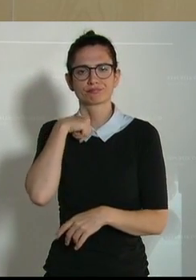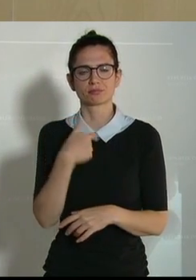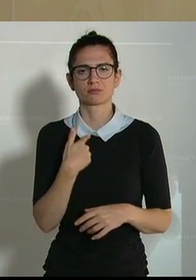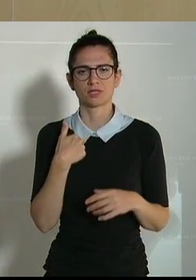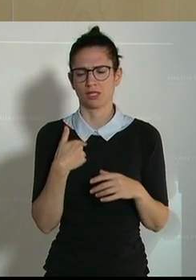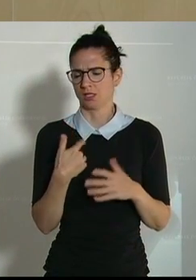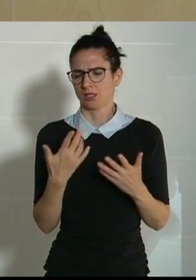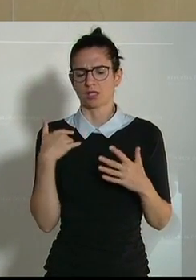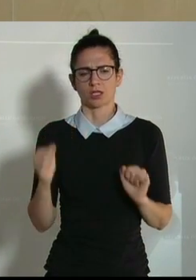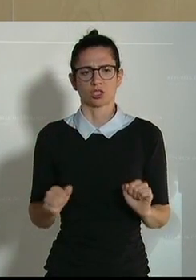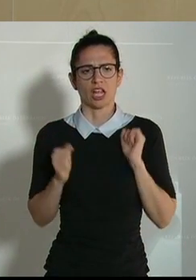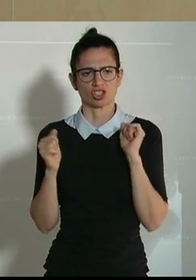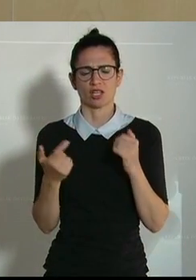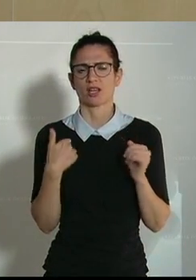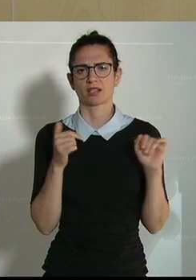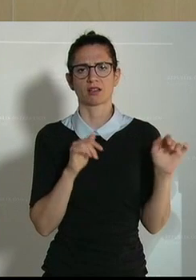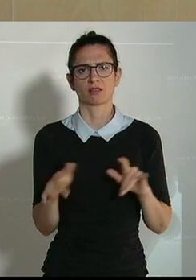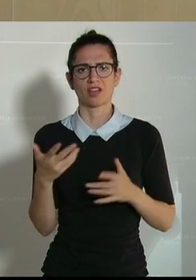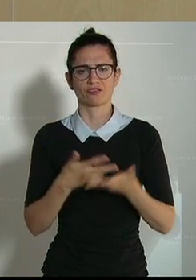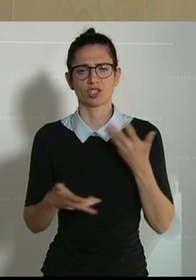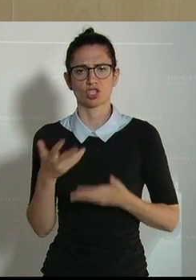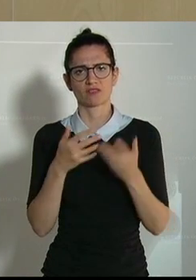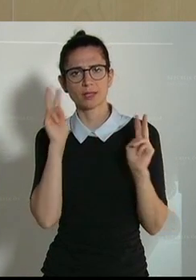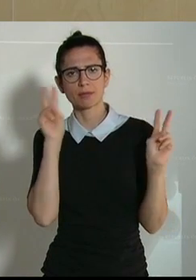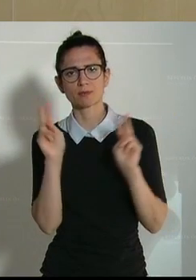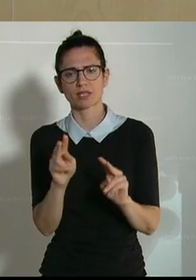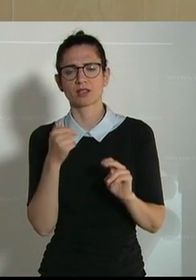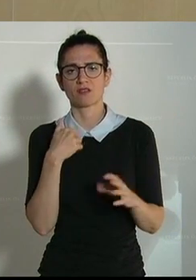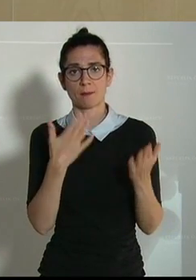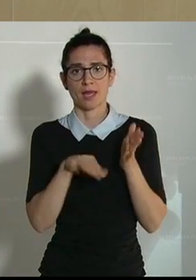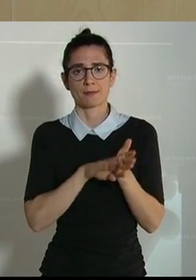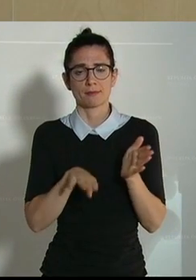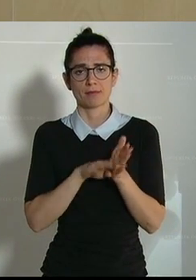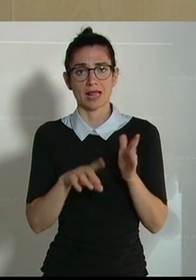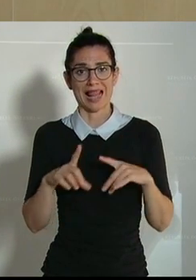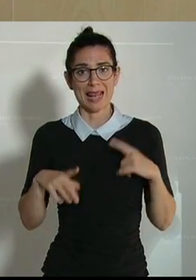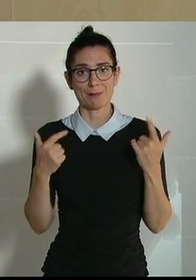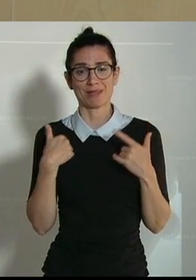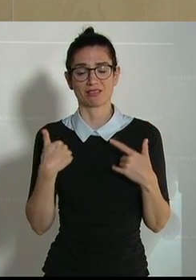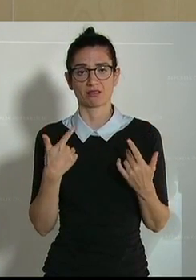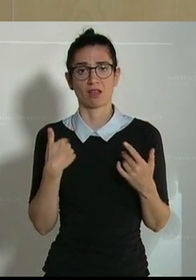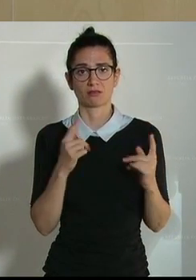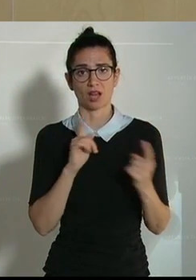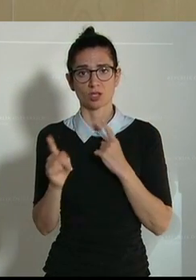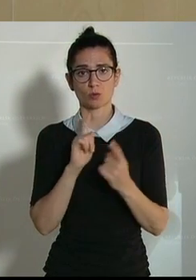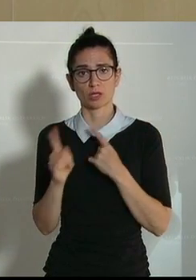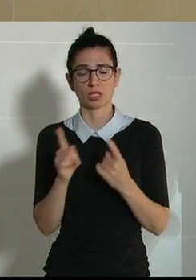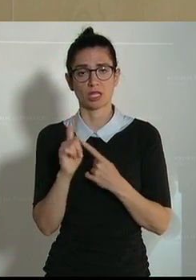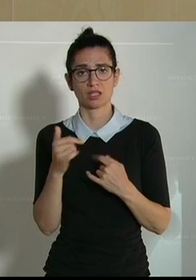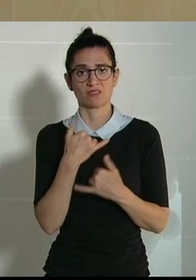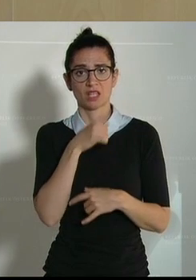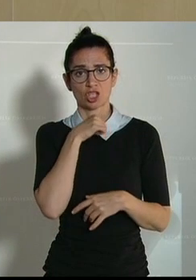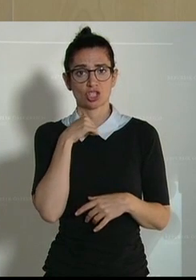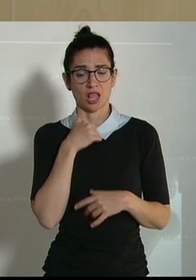Es ist absolut erschreckend, dass es aus wirtschaftlicher Sicht günstiger ist, die Tiere lebend zu transportieren als geschlachtet.